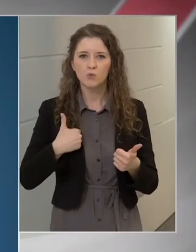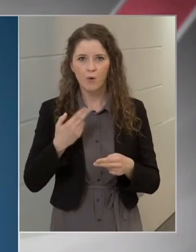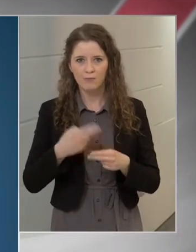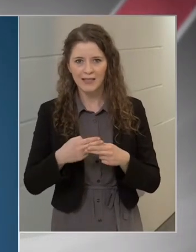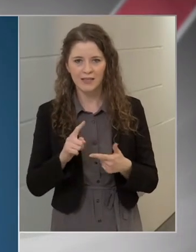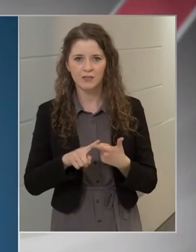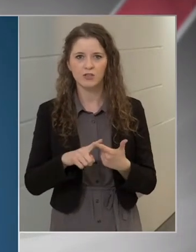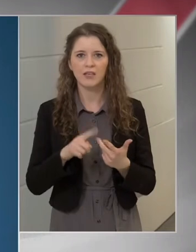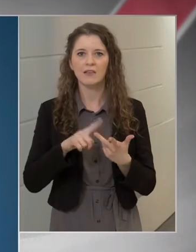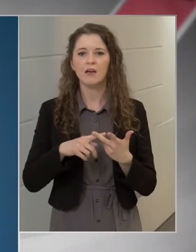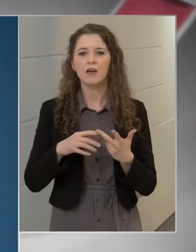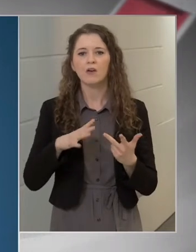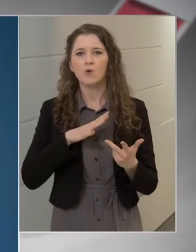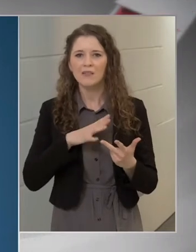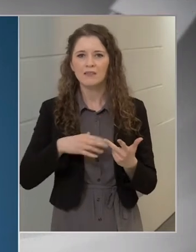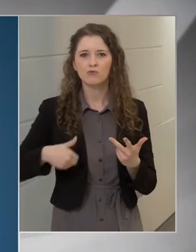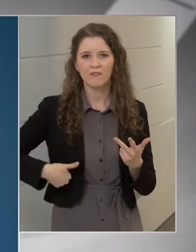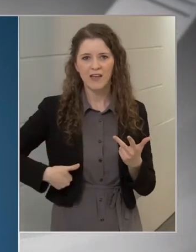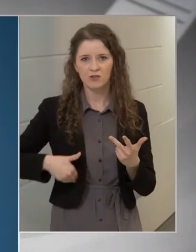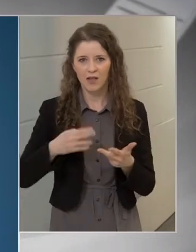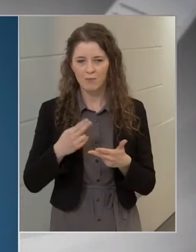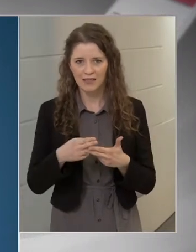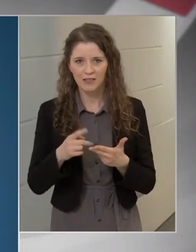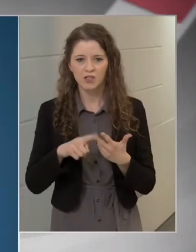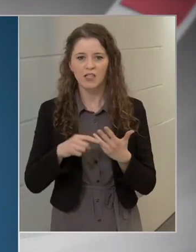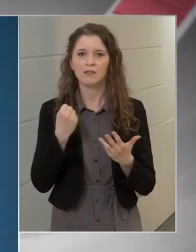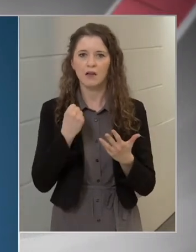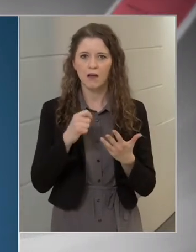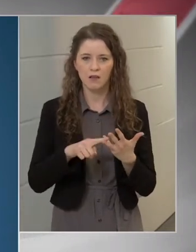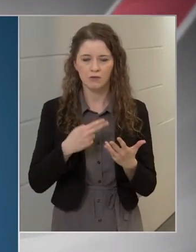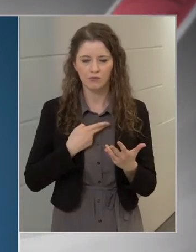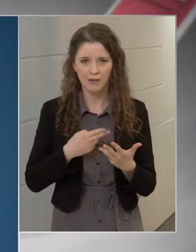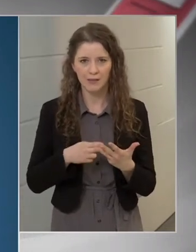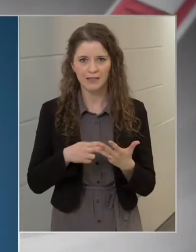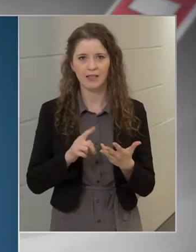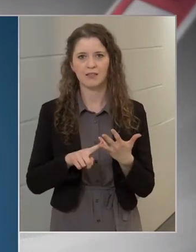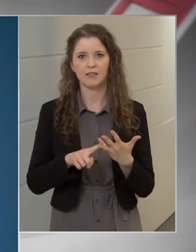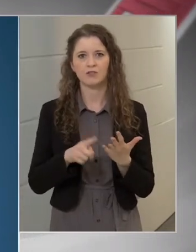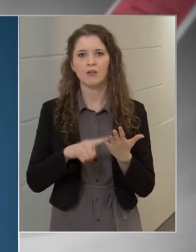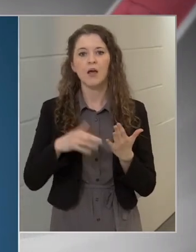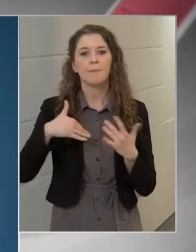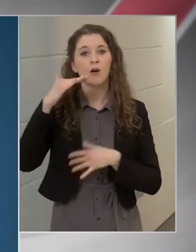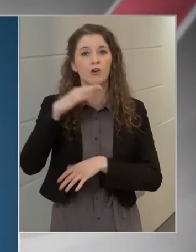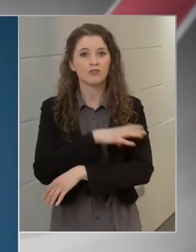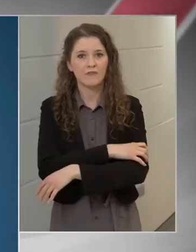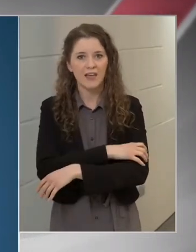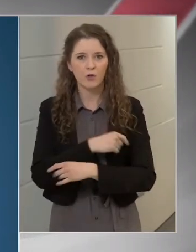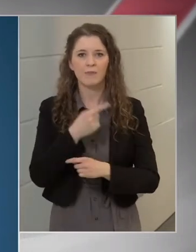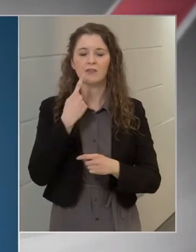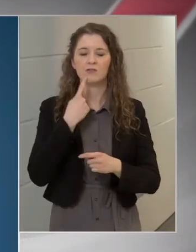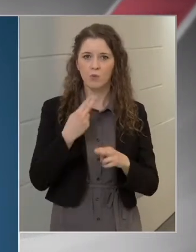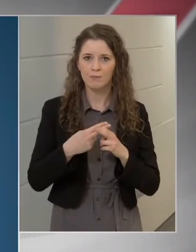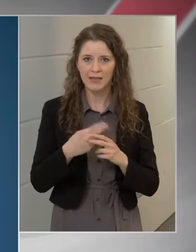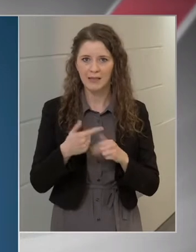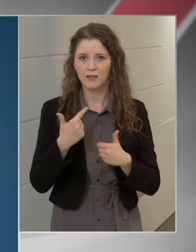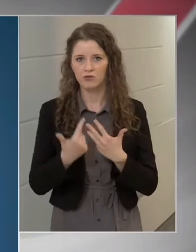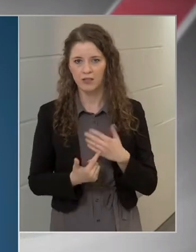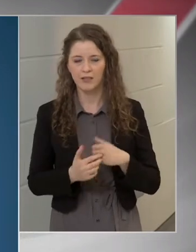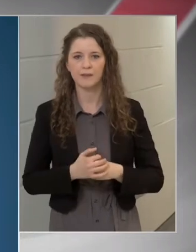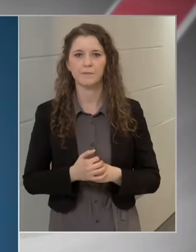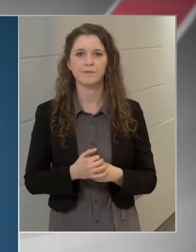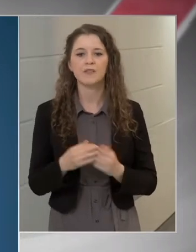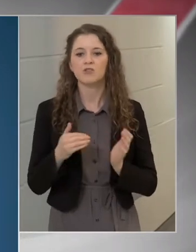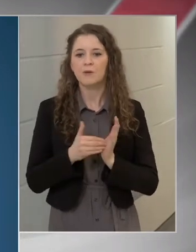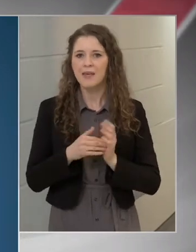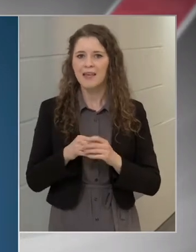a krónikus vesebetegségek, a daganatos megbetegedések, a magas vérnyomás, a cukorbetegség, és ide